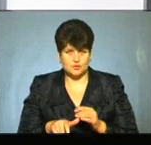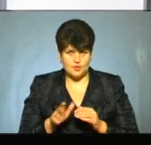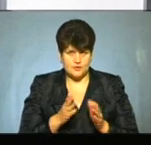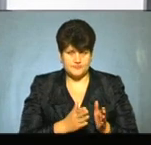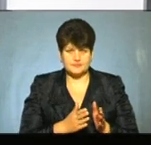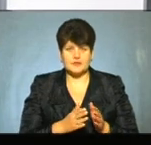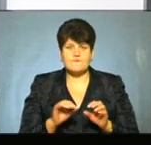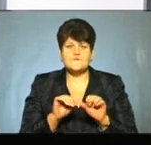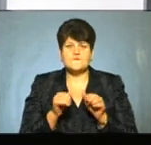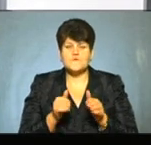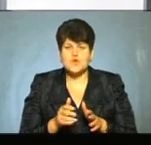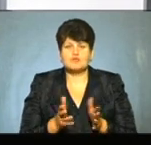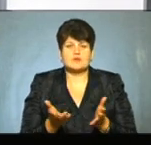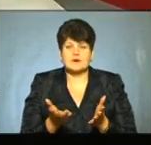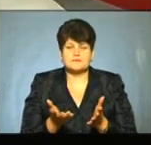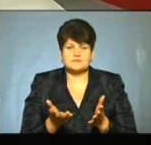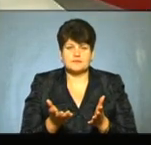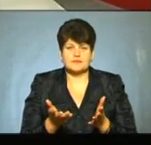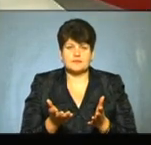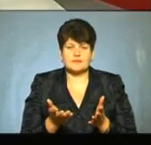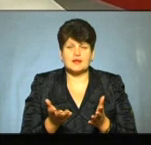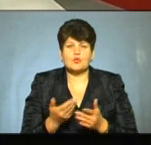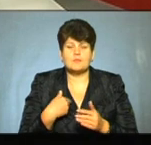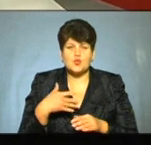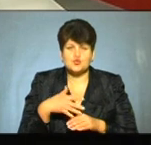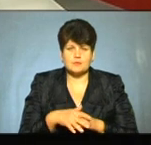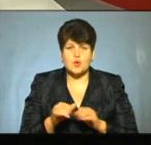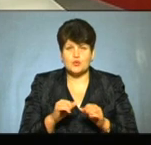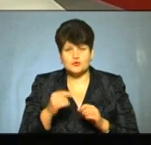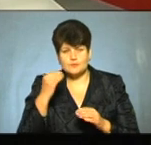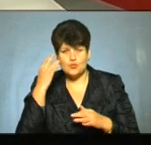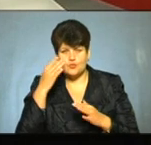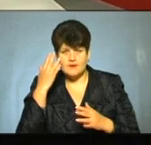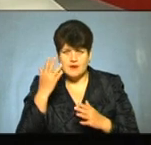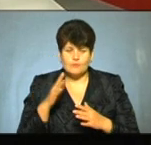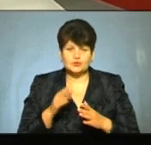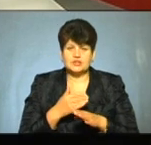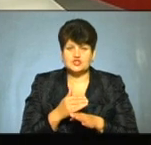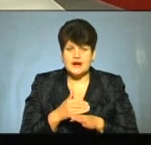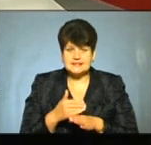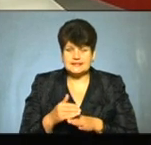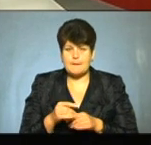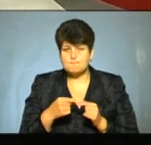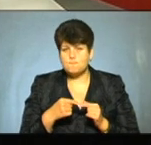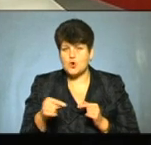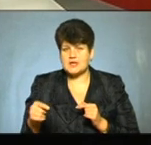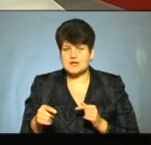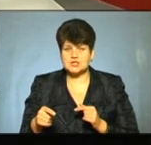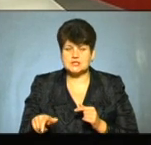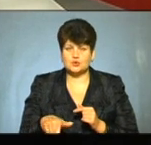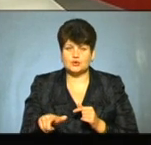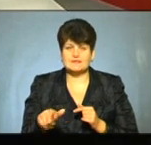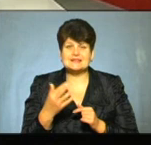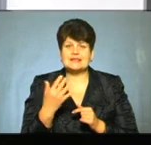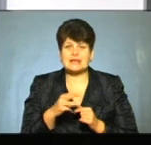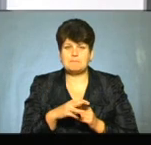формула, згідно, яку ми там розуміємо, уряд нам представляє, так, буде частка, відповідна протяжність доріг, там,